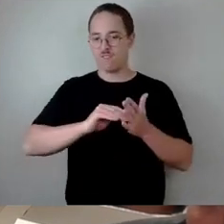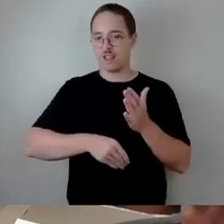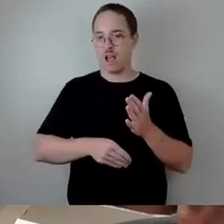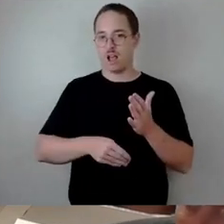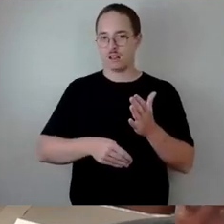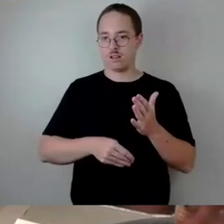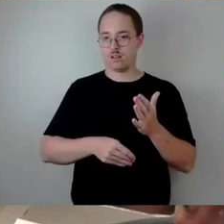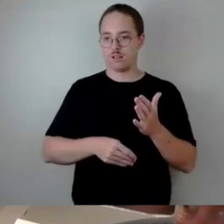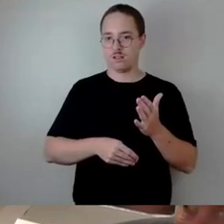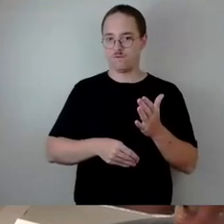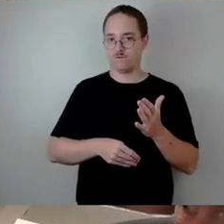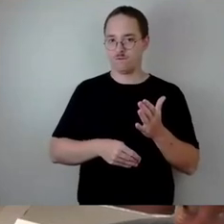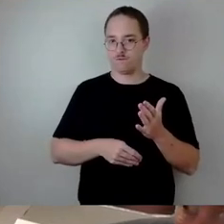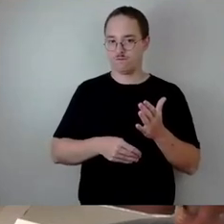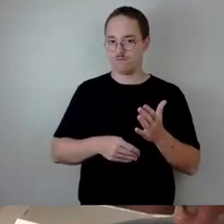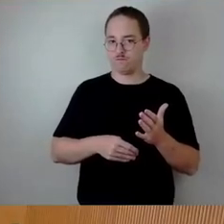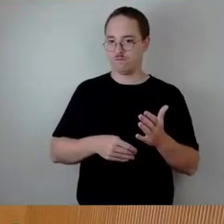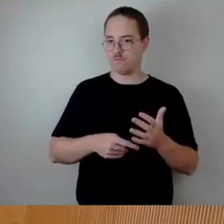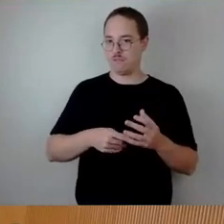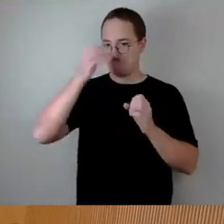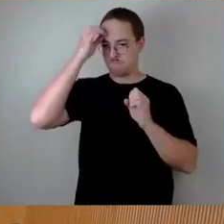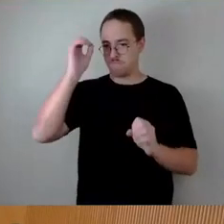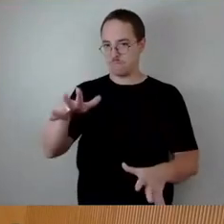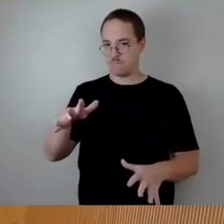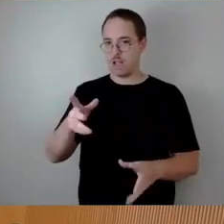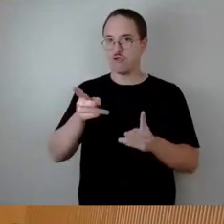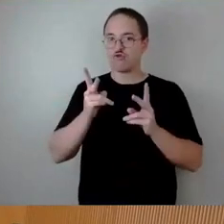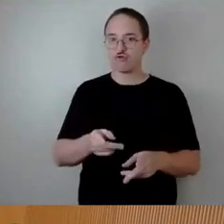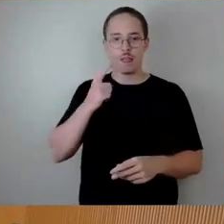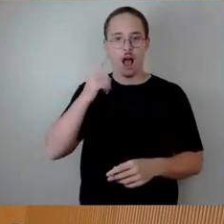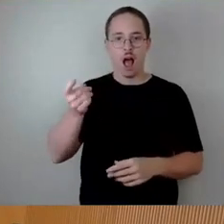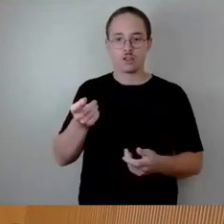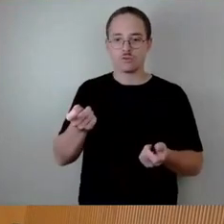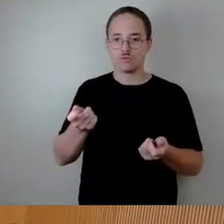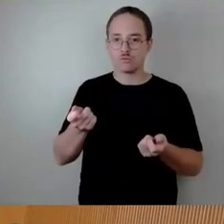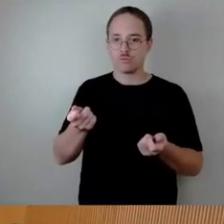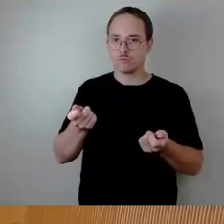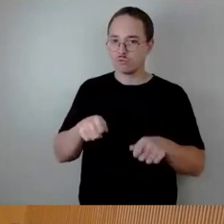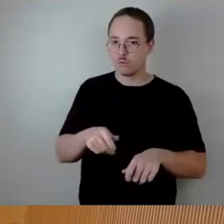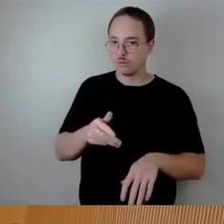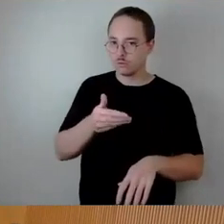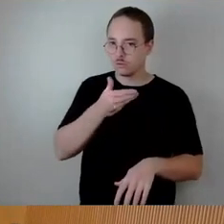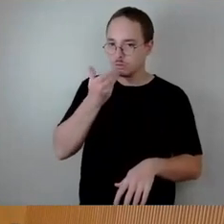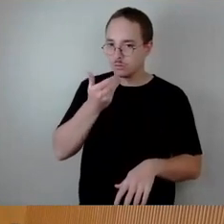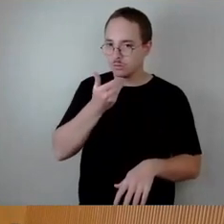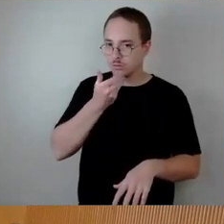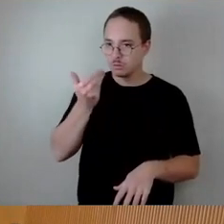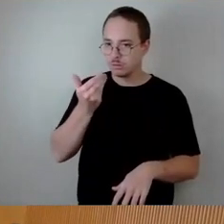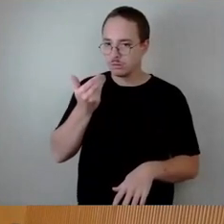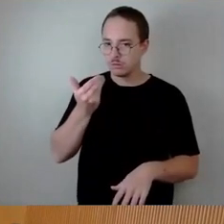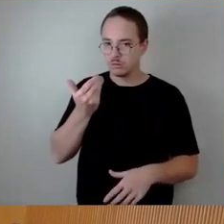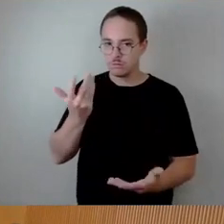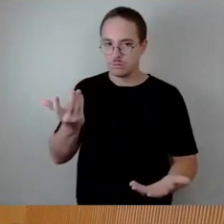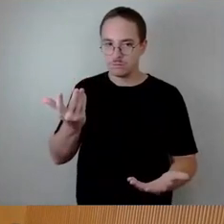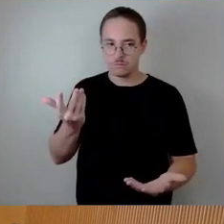des Stadtrates gekündigt? Auch wenn Sie sagen, vorbehaltlich unsere Votierung, nur steht das ja heute überhaupt nicht zur Debatte, darüber abzustimmen.